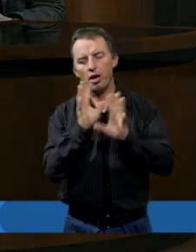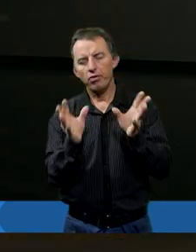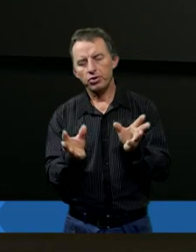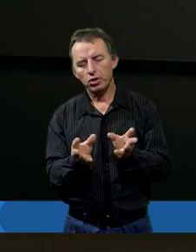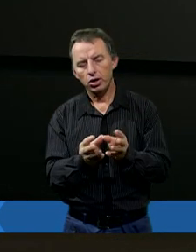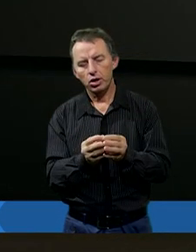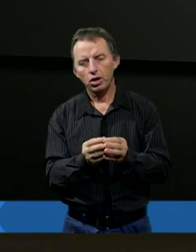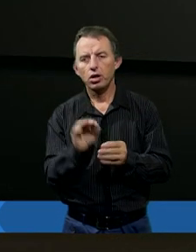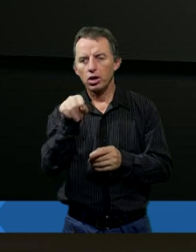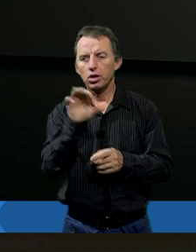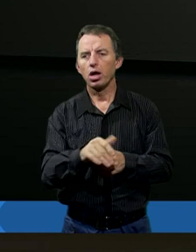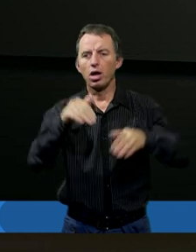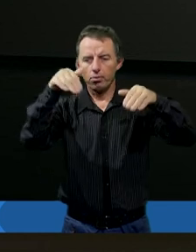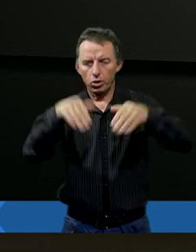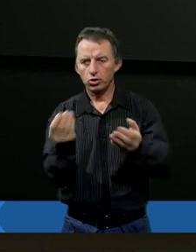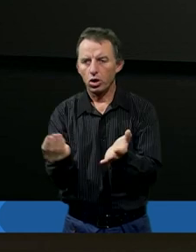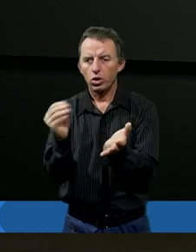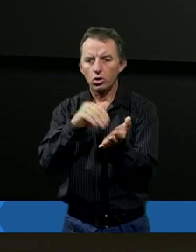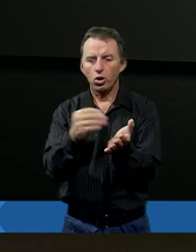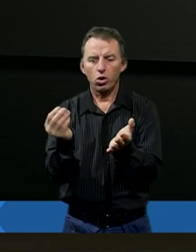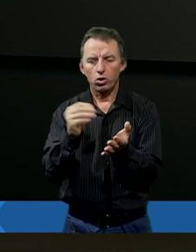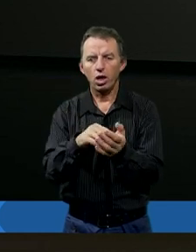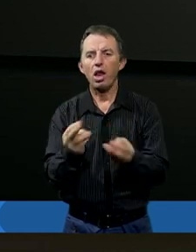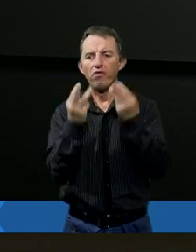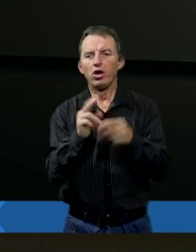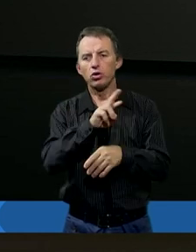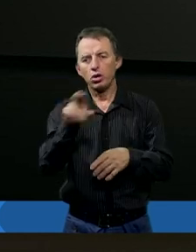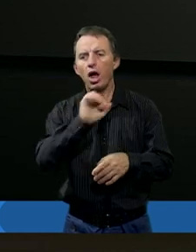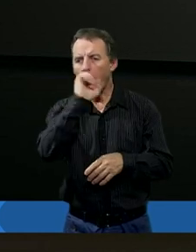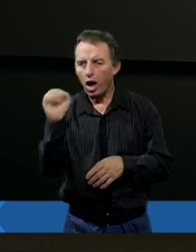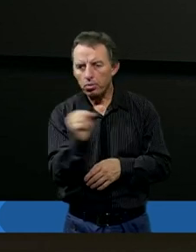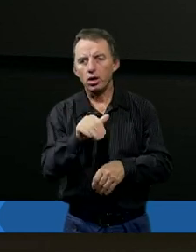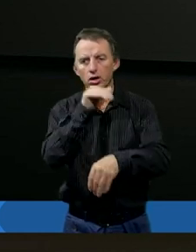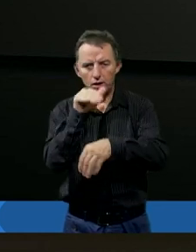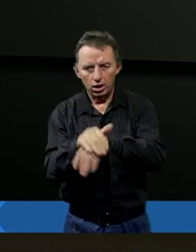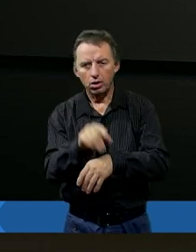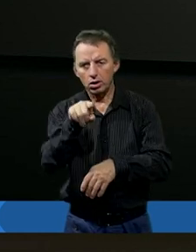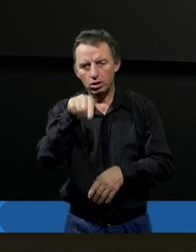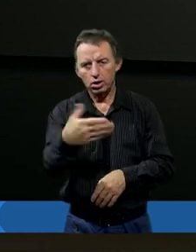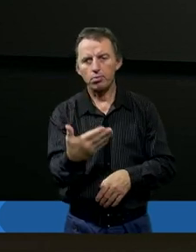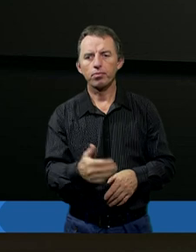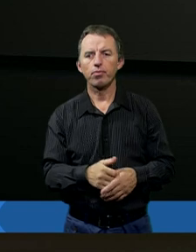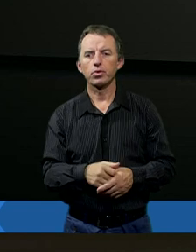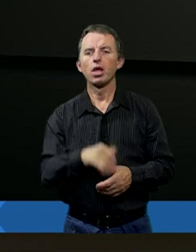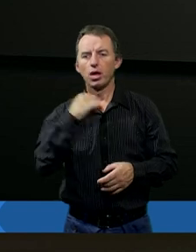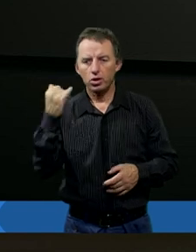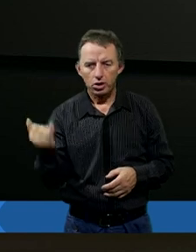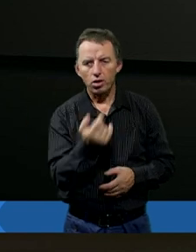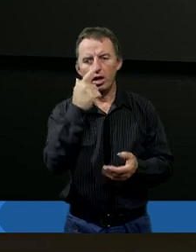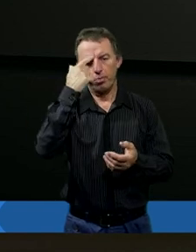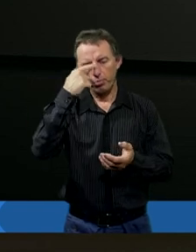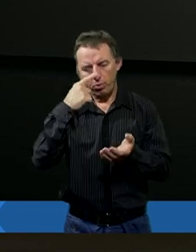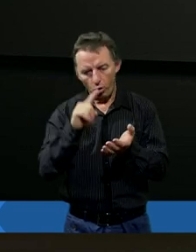Ja myślę, że do tego jeszcze tylko można dodać ważną rzecz, że absolutnie jest czas na wszystko. Natomiast zawsze